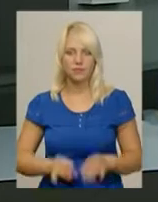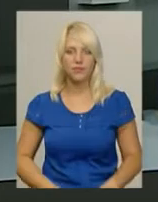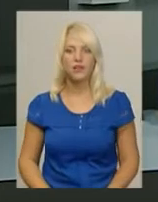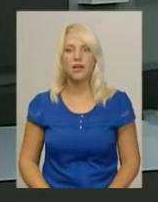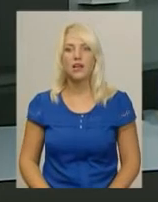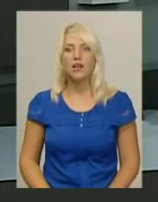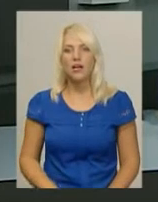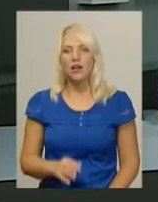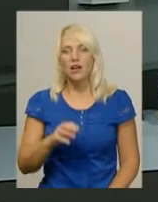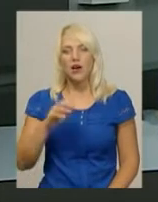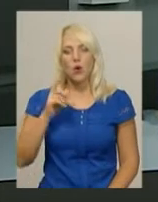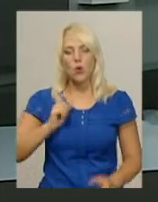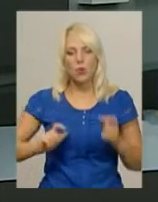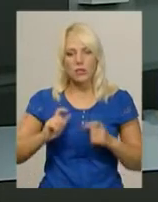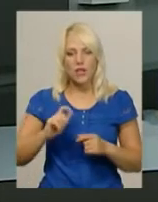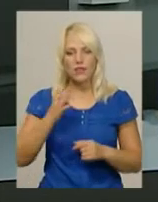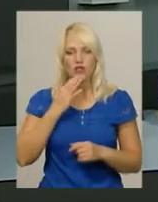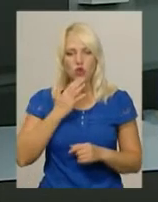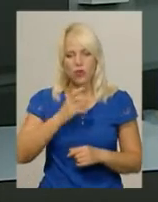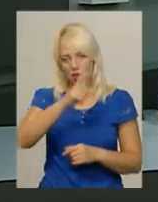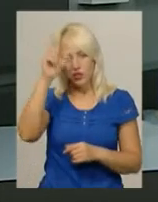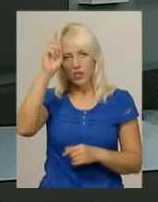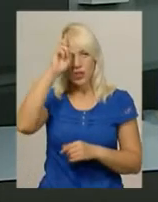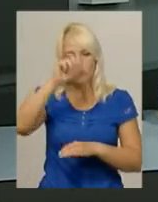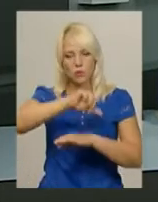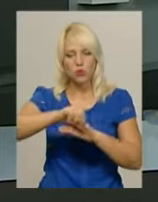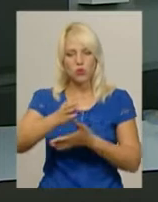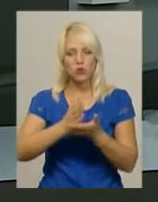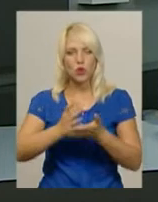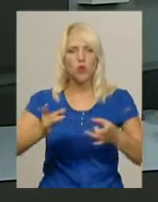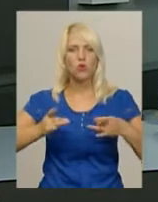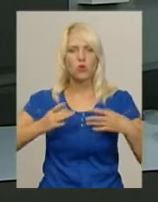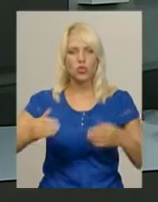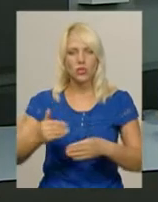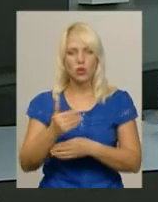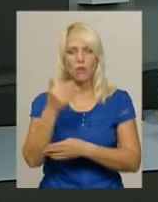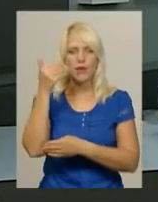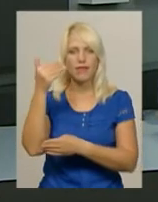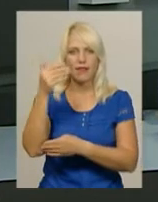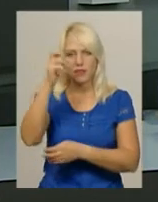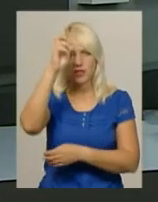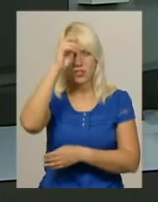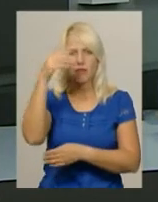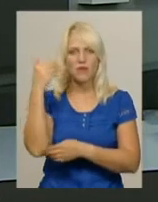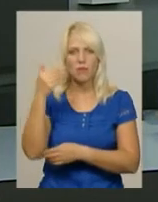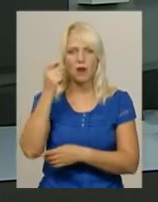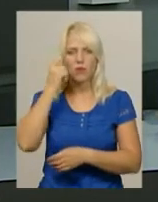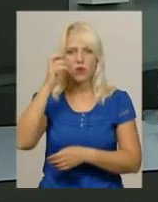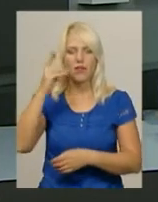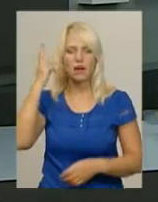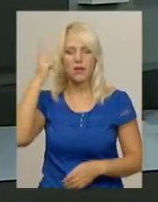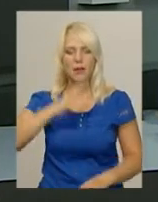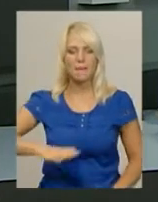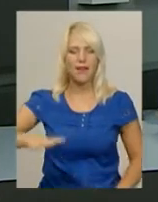Курсанти Національної академії Державної прикордонної служби України урочисто підняли державний прапор країни на Хмельницькому майдані